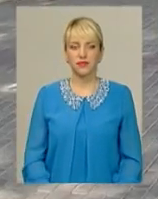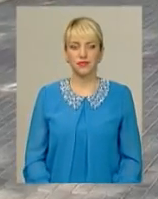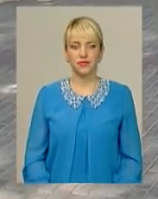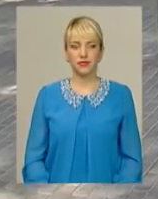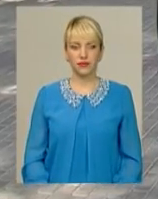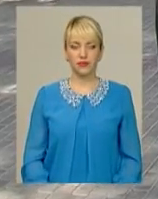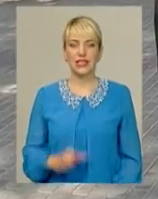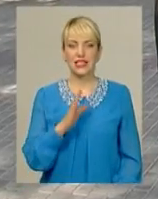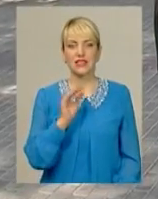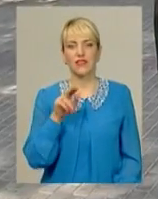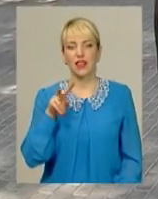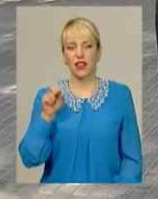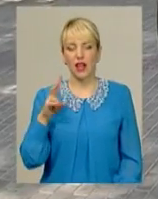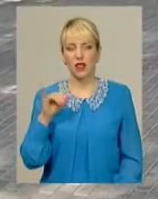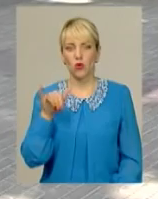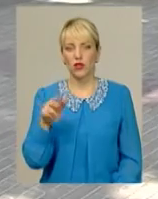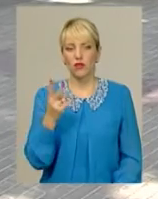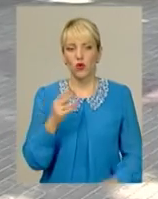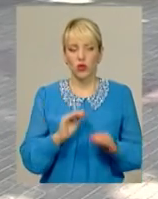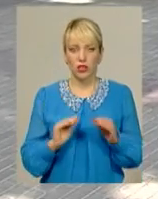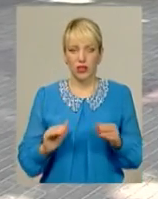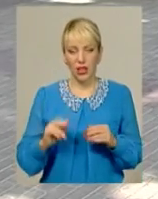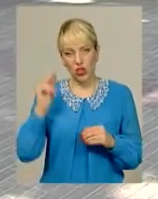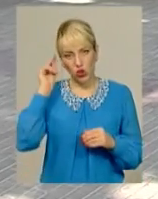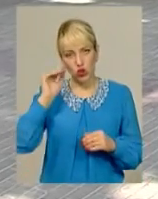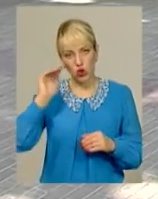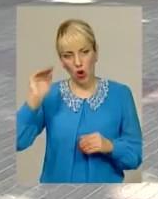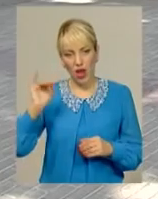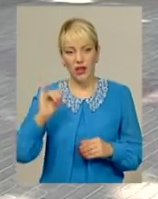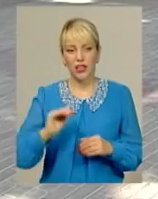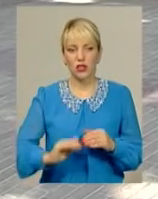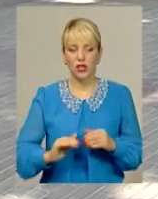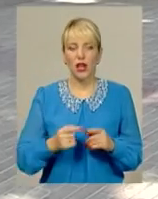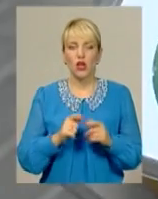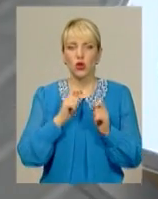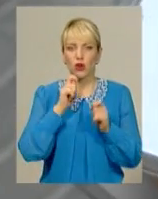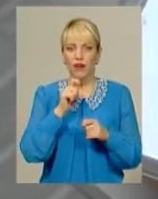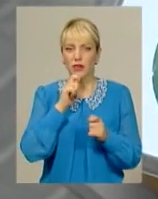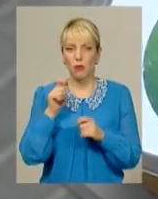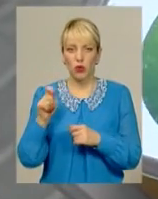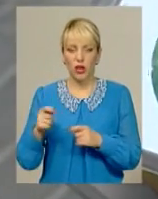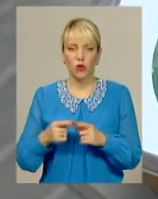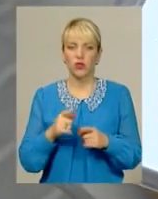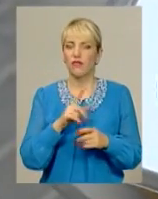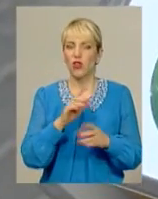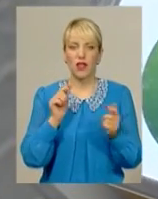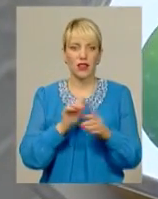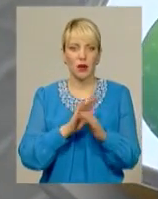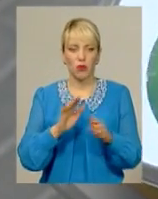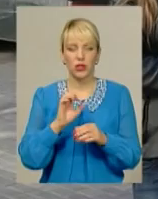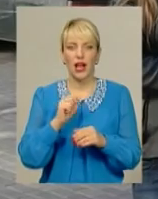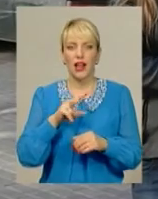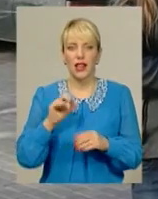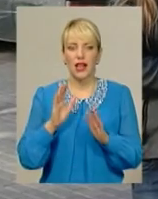У Світлани двоє дітей – школяр і дошкільнятко. Дарувати подарунки педагогам до свята вона не проти. Утім, лише